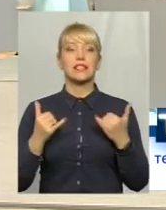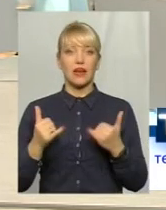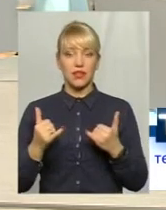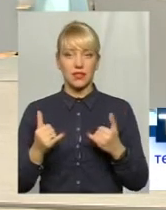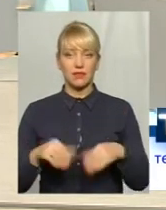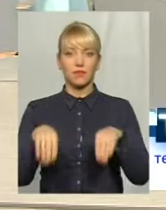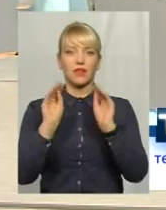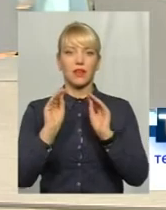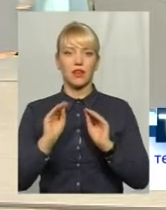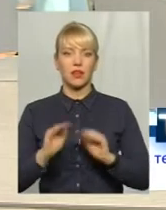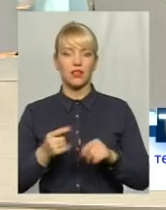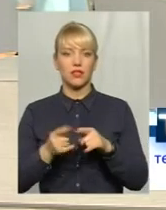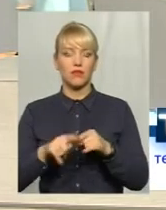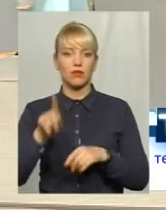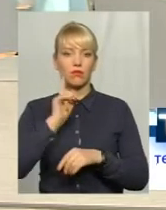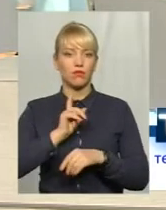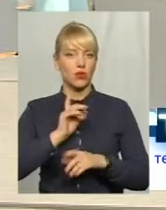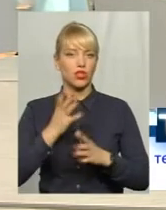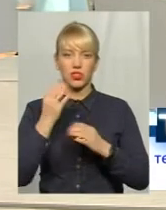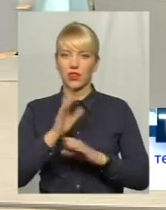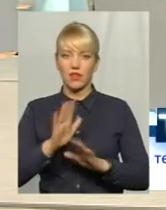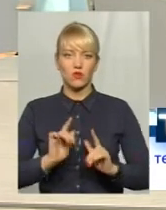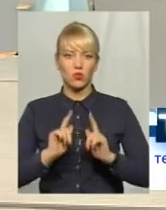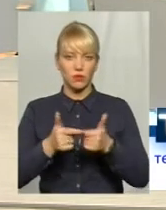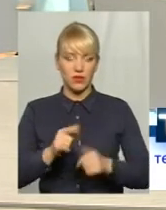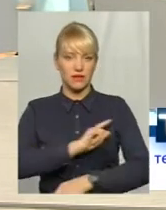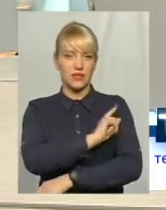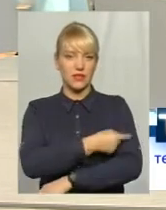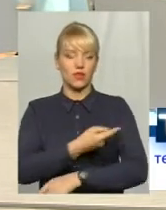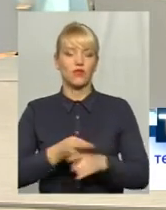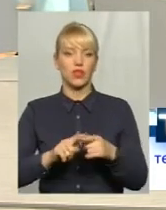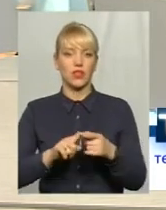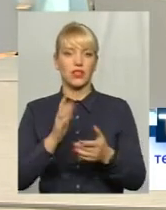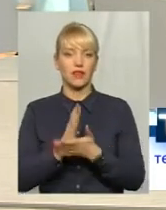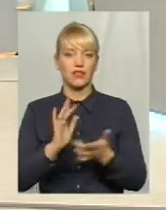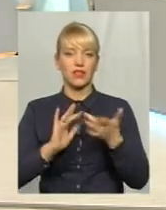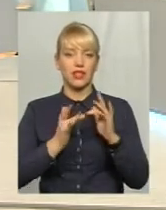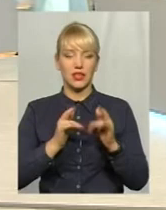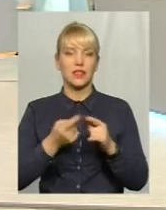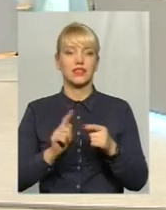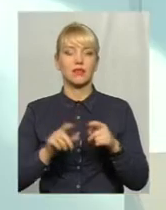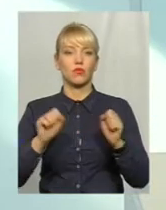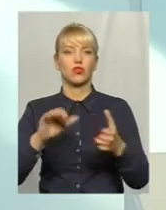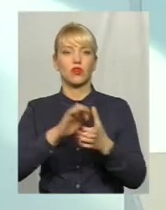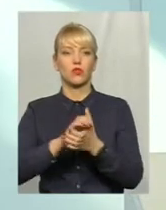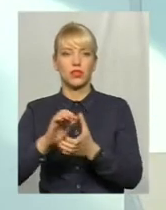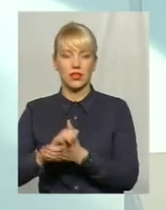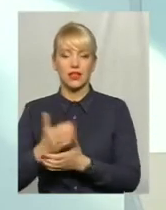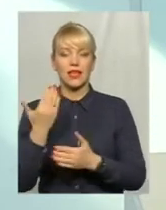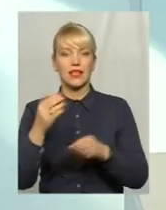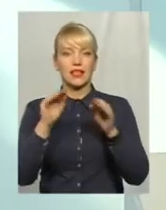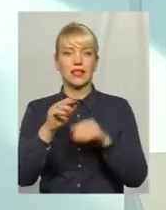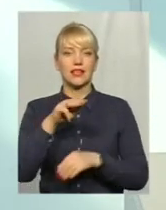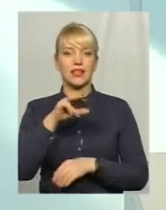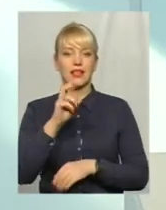Зараз декларації, вони поки що ще не вступили в силу, вони є в інтернеті, з ними можна ознайомитися, їхнім текстом, але вони ще